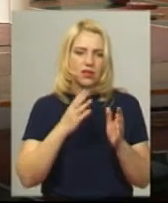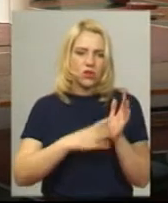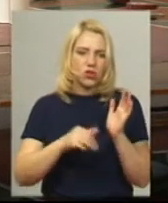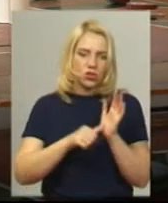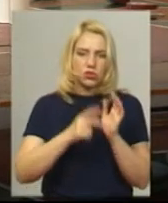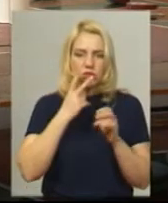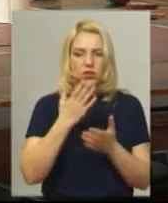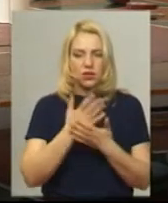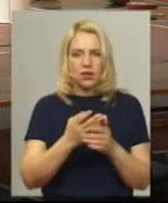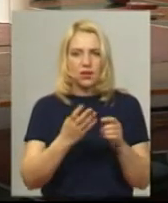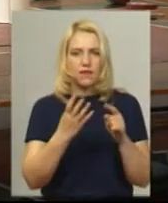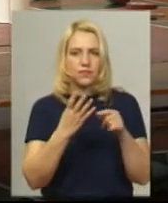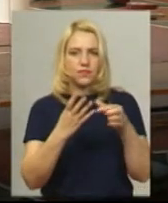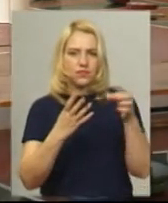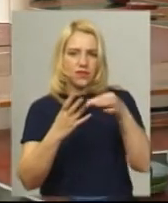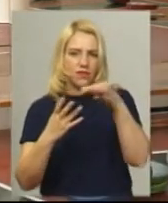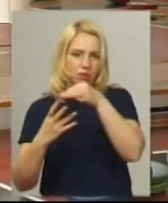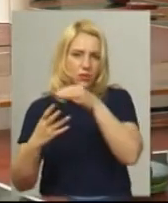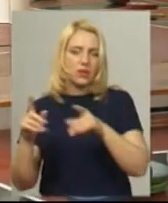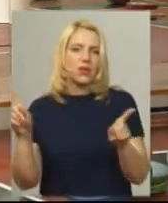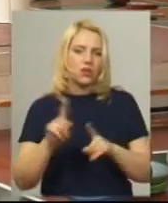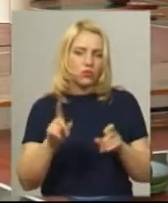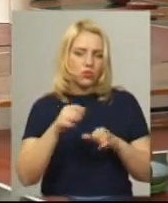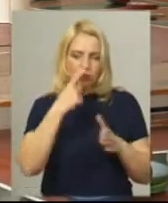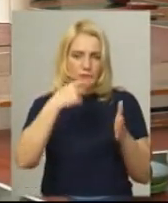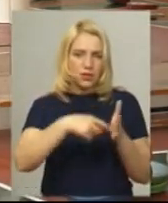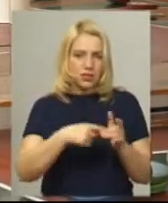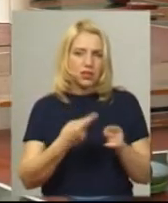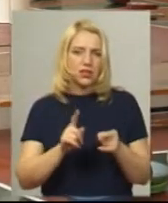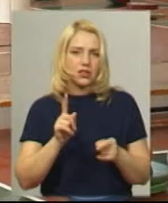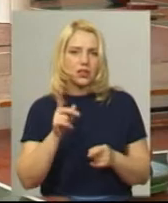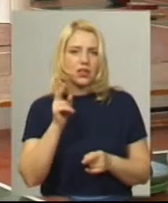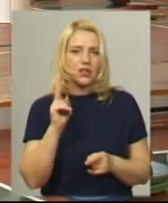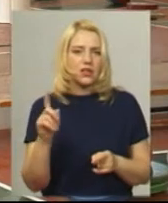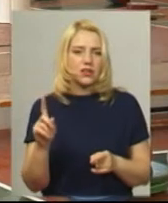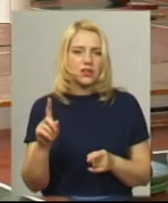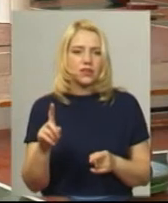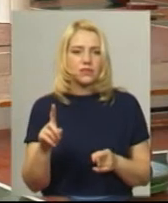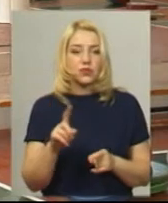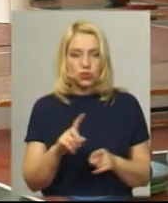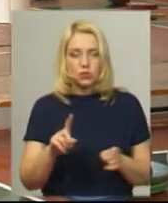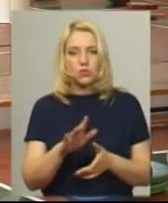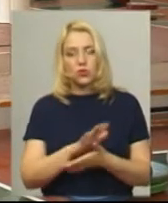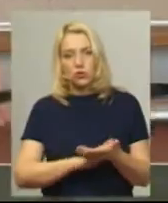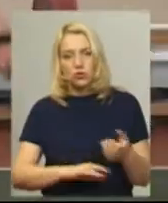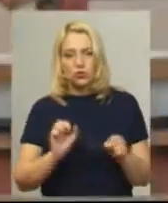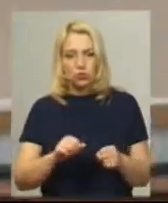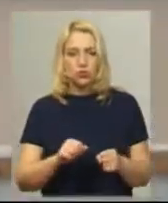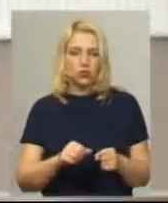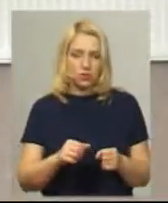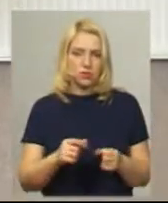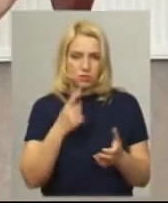хлопців, які можуть попасти, які у цей період якраз, що продовжиться, не можуть набрати.